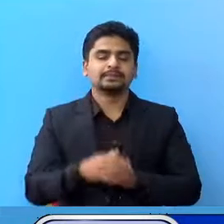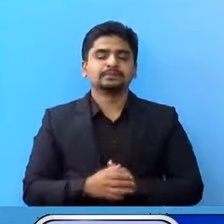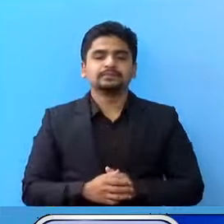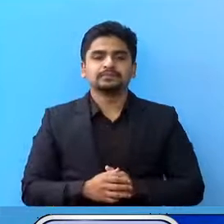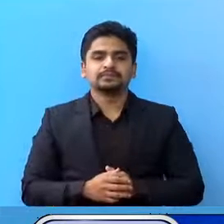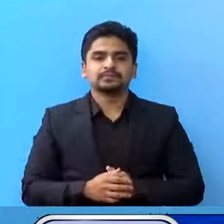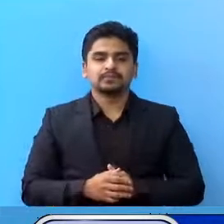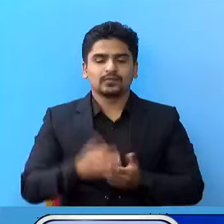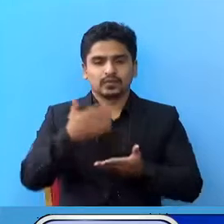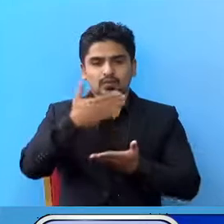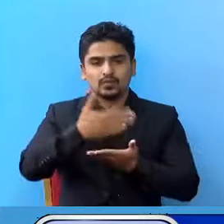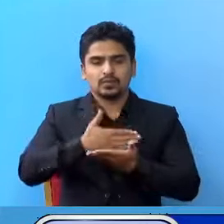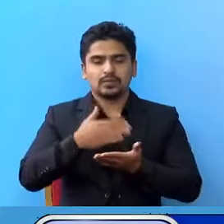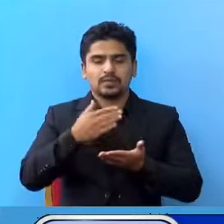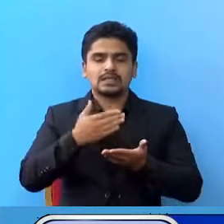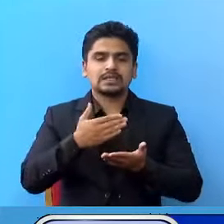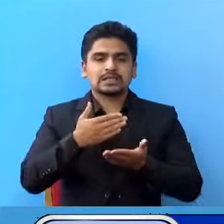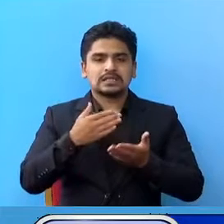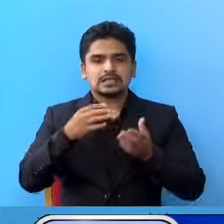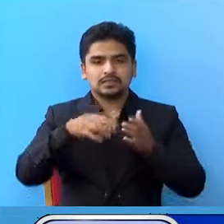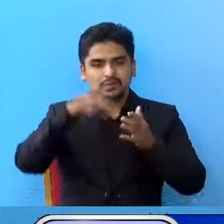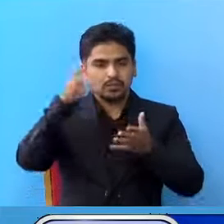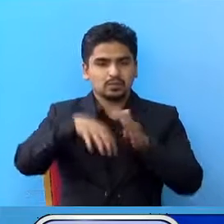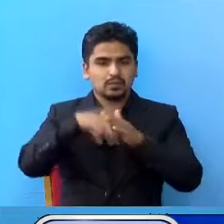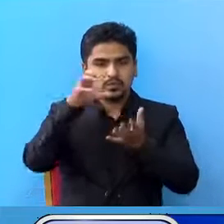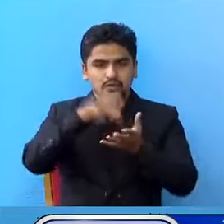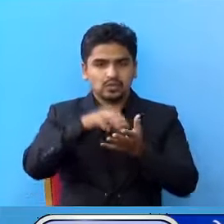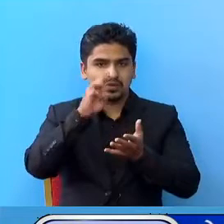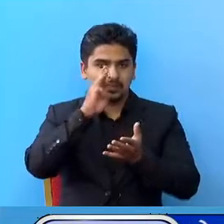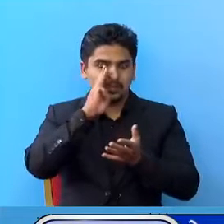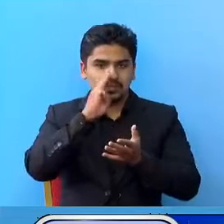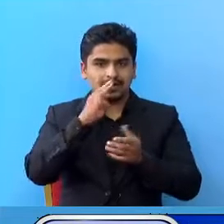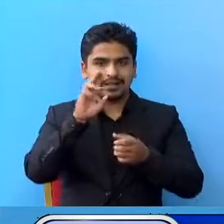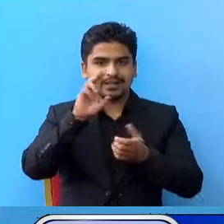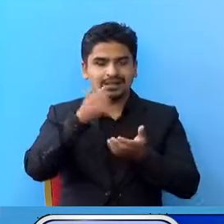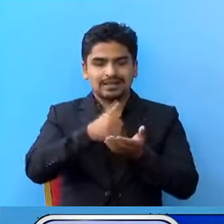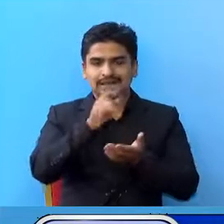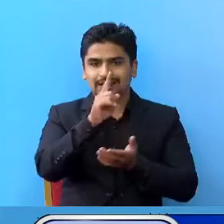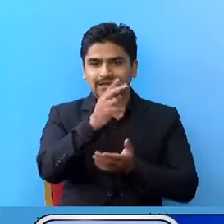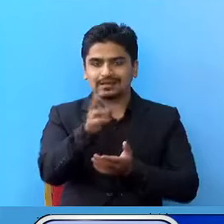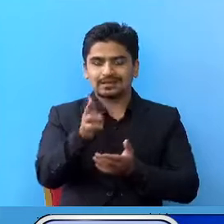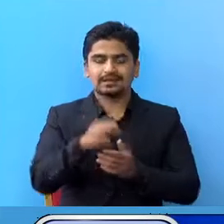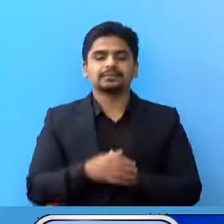छाओ लुम्मिनी प्रादेशिक अस्पताल बुटोल मां दांग का एक जना,